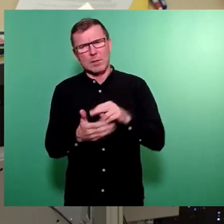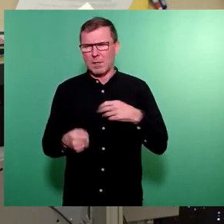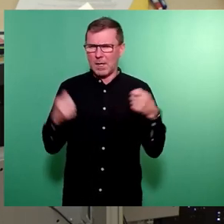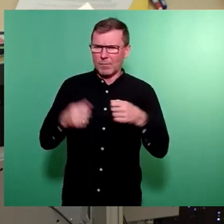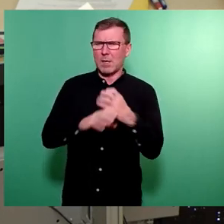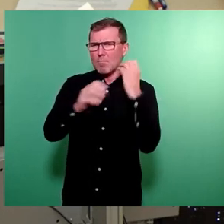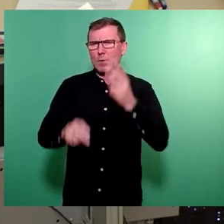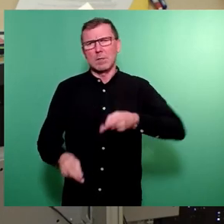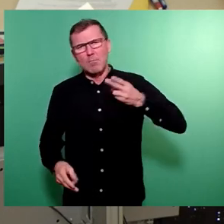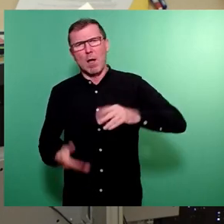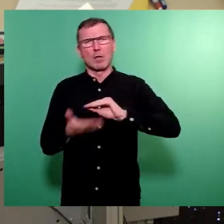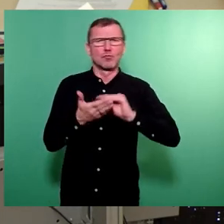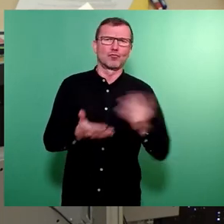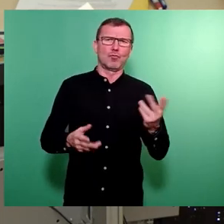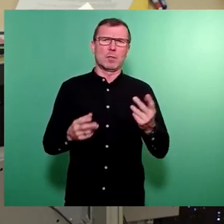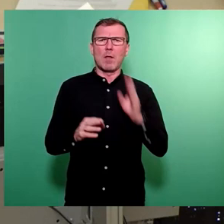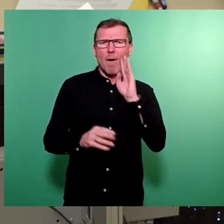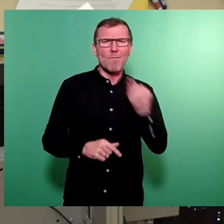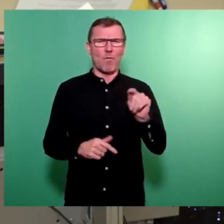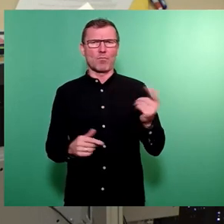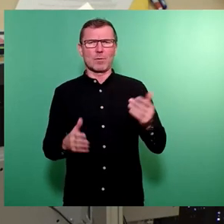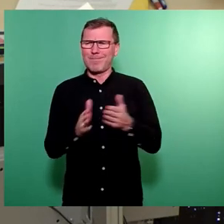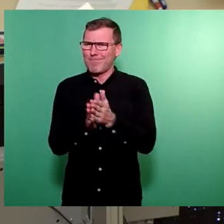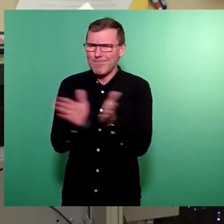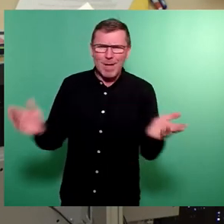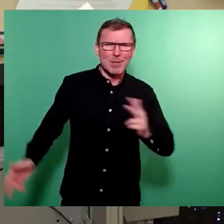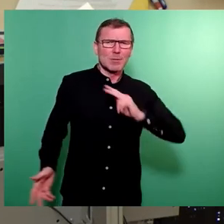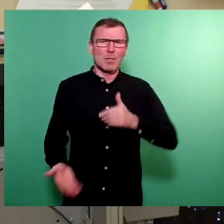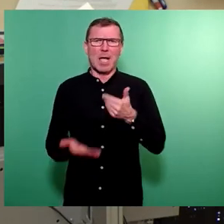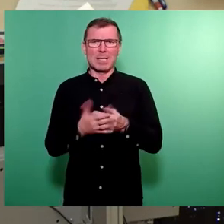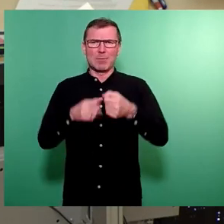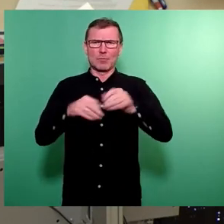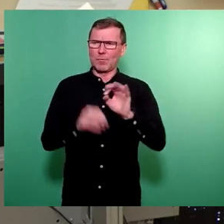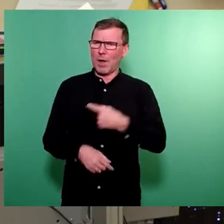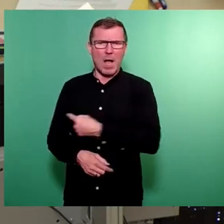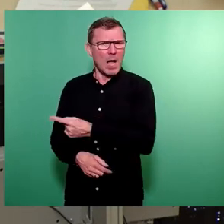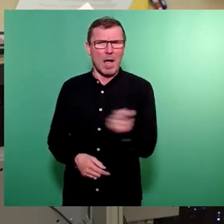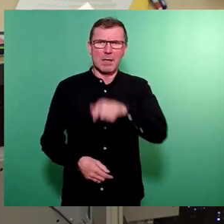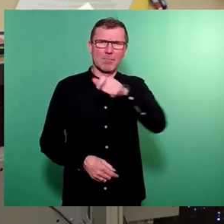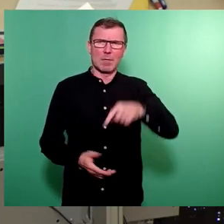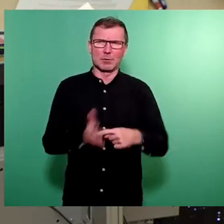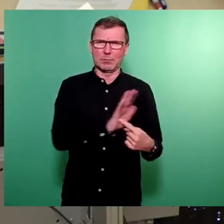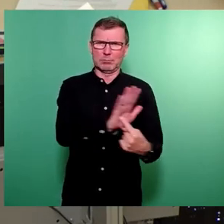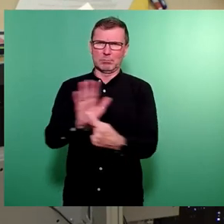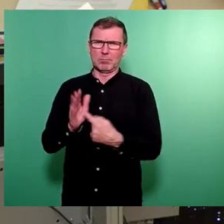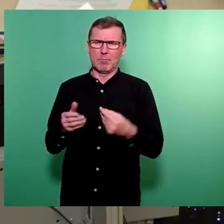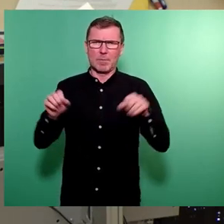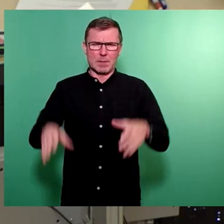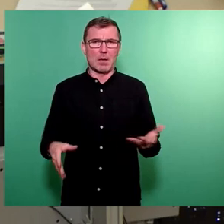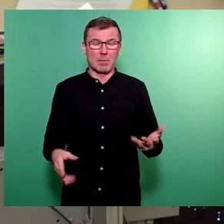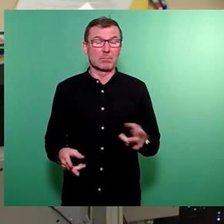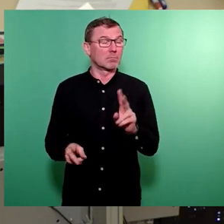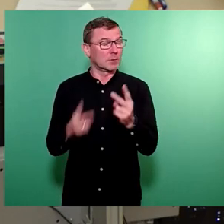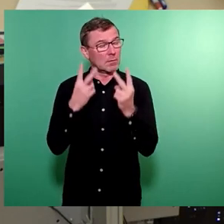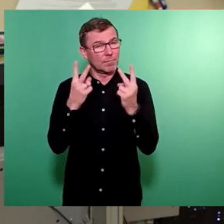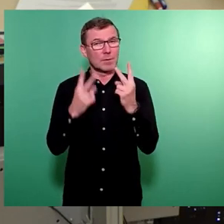in Wohnungen und sichern eine breite soziale Angebotsstruktur für die Menschen überall in unserer Stadt. Und es ist wichtig, dass